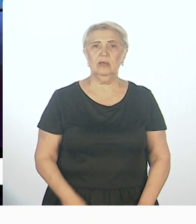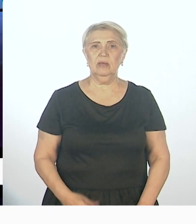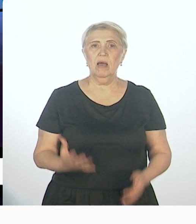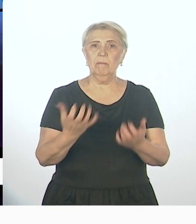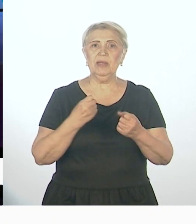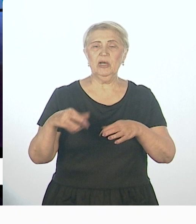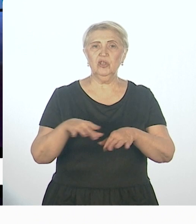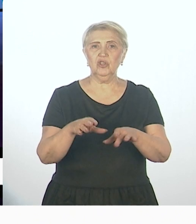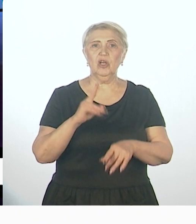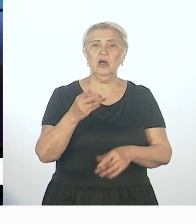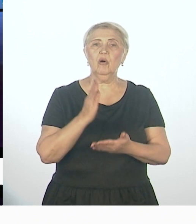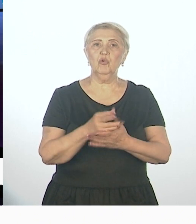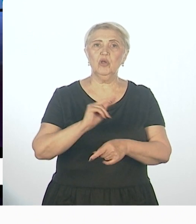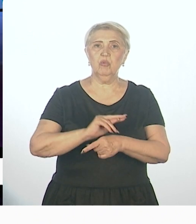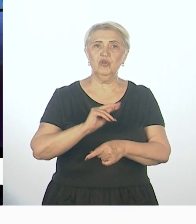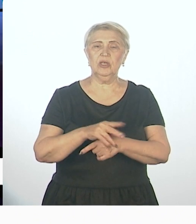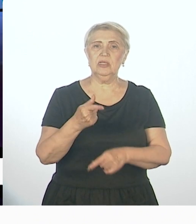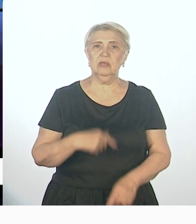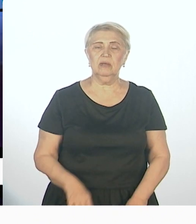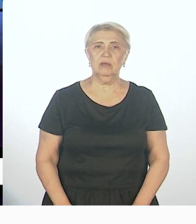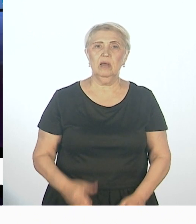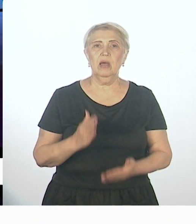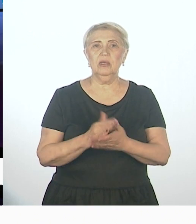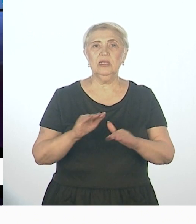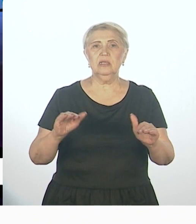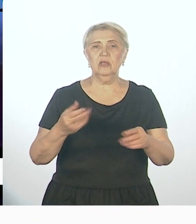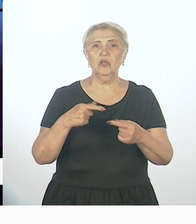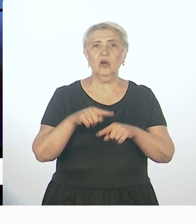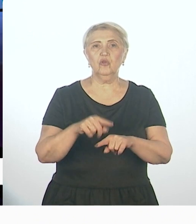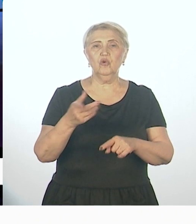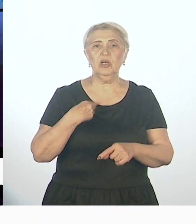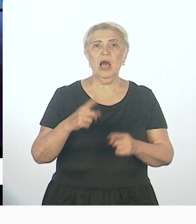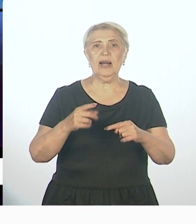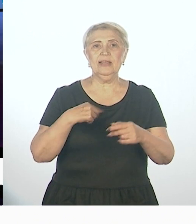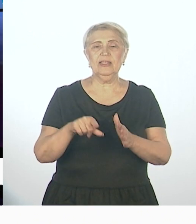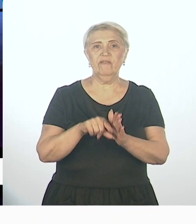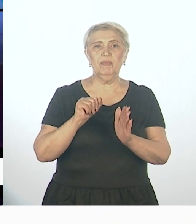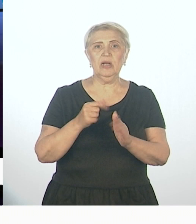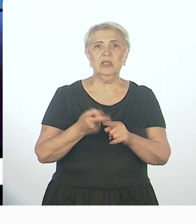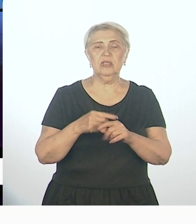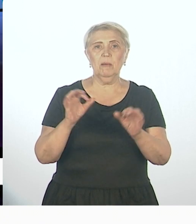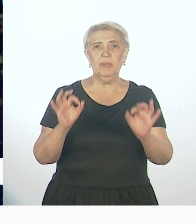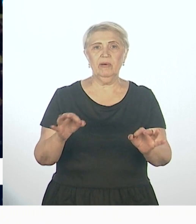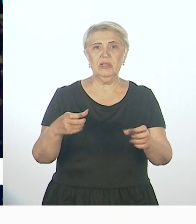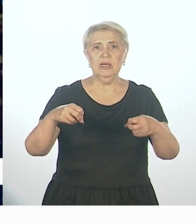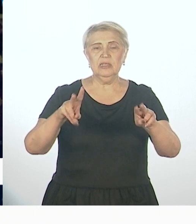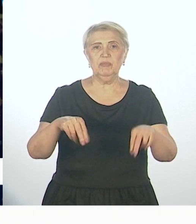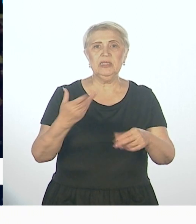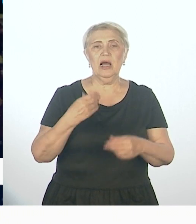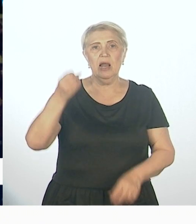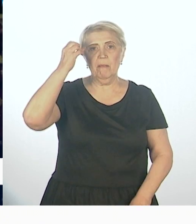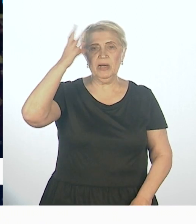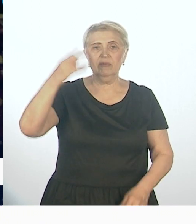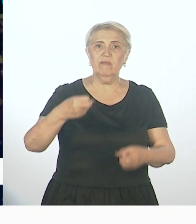решение, как он будет обучаться. И есть дети, которые родители выбирают, и это правильно, специальное образование. Либо в